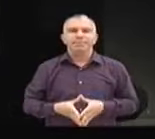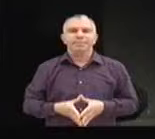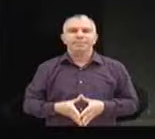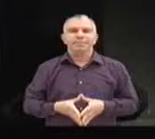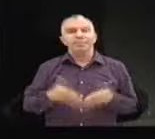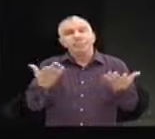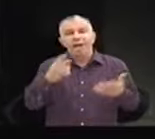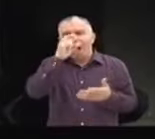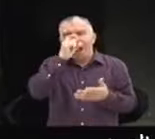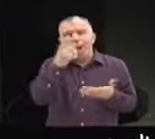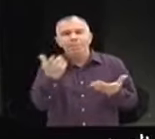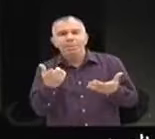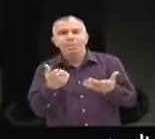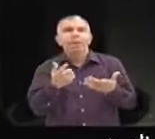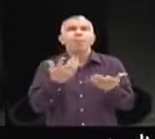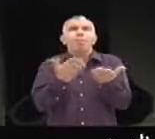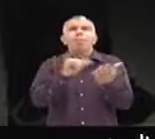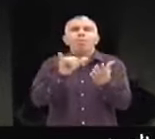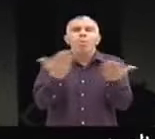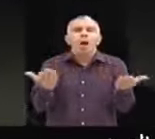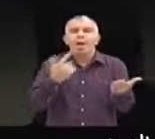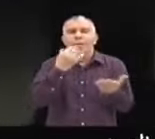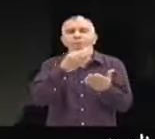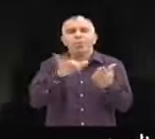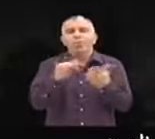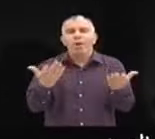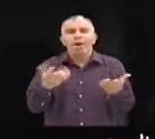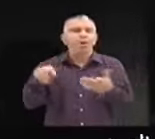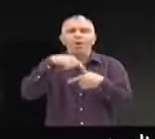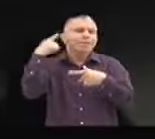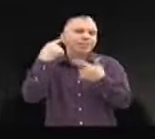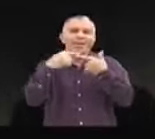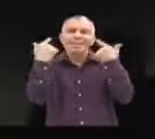Il ne pas l'art. Il même pas parler derrière son dos. avec l